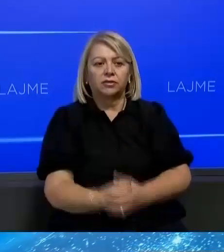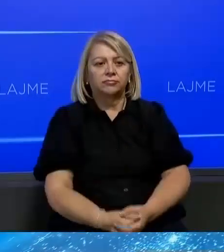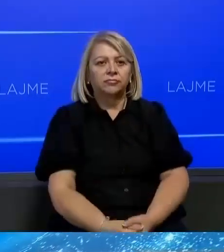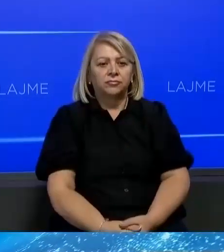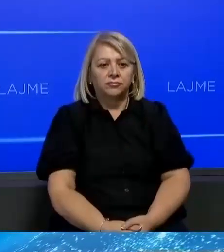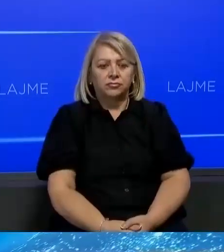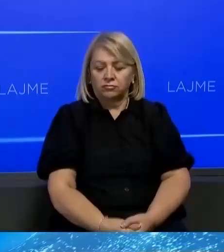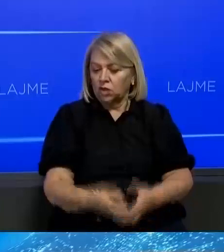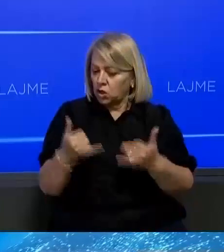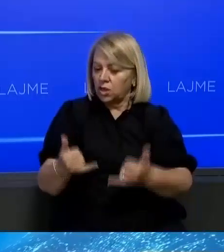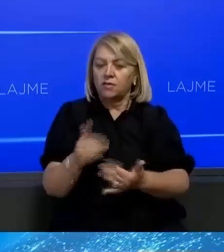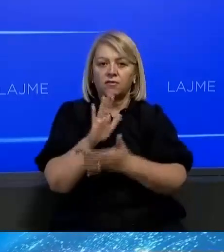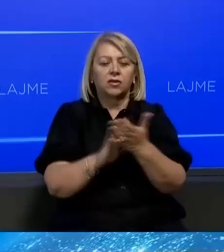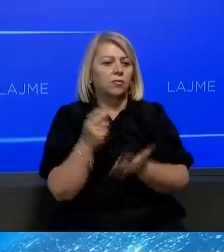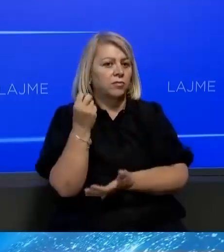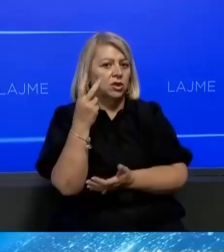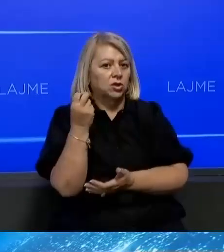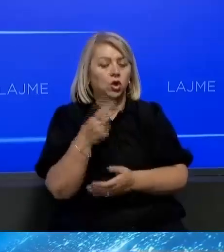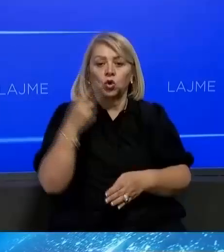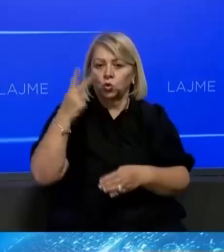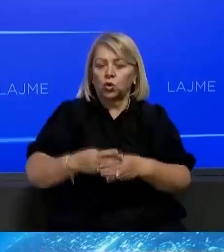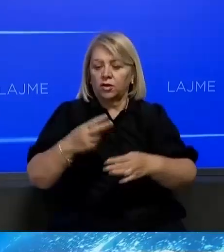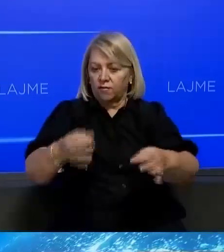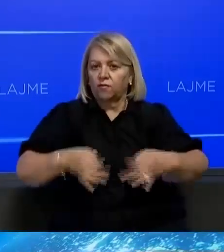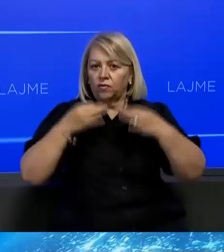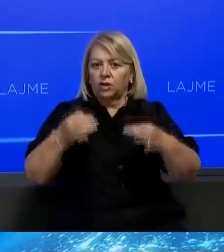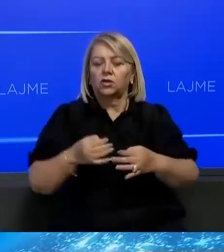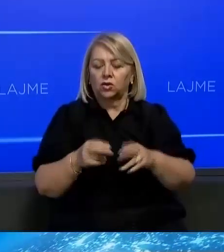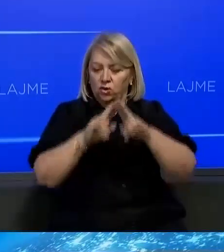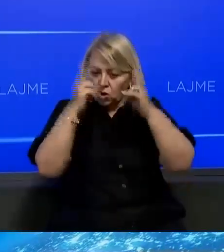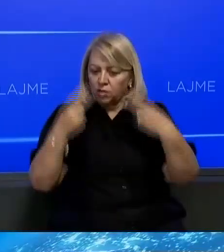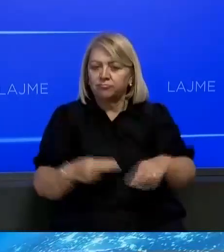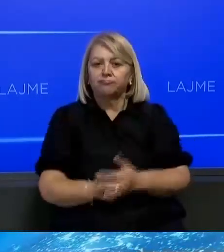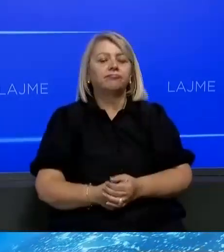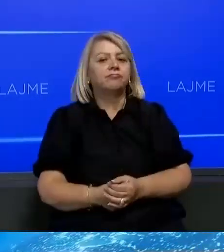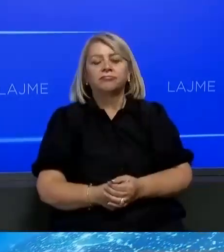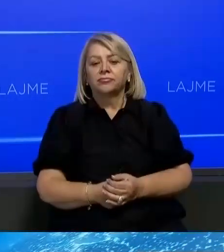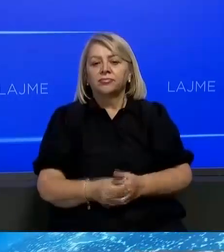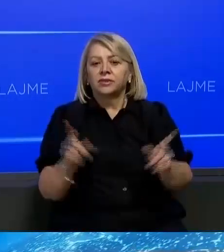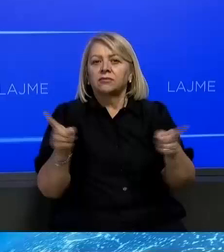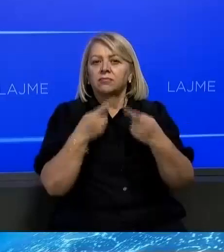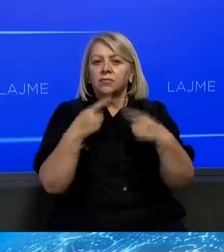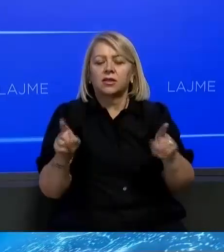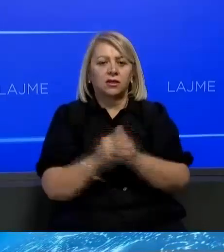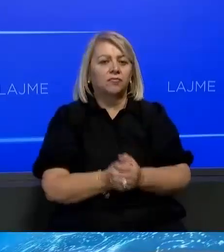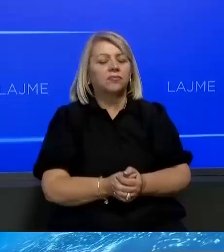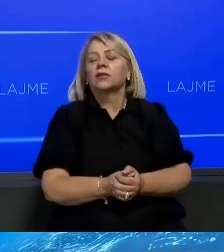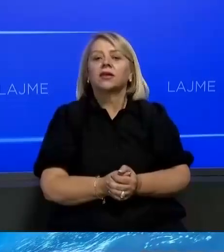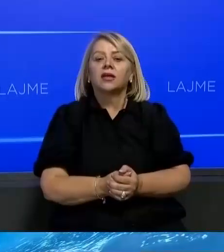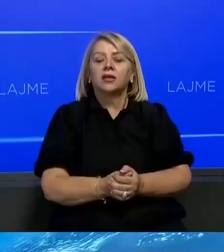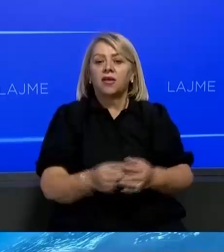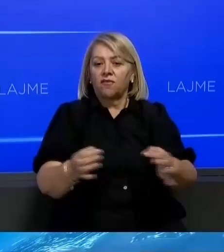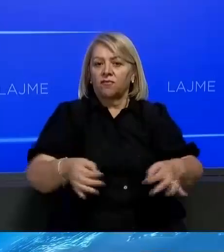E posot ka njësur në Prishtin edicionit i 2 festivalit të ndërkomtar të operas Ram Lahaj International Opera Festival.